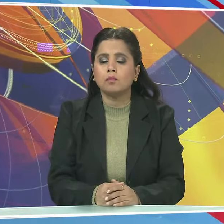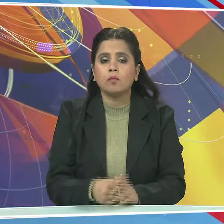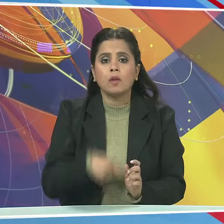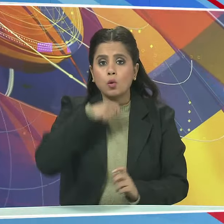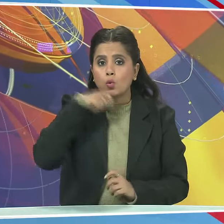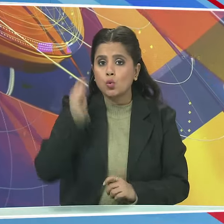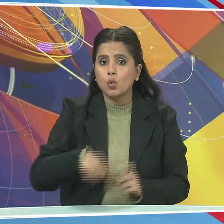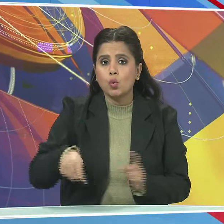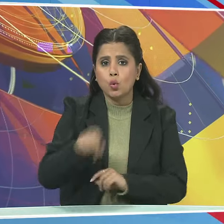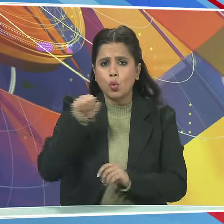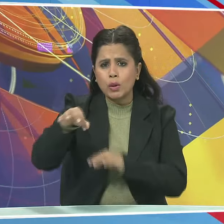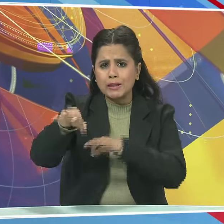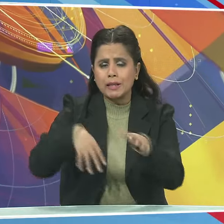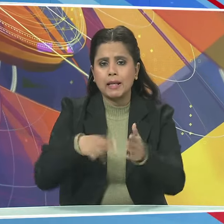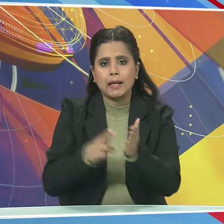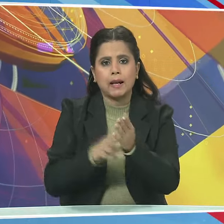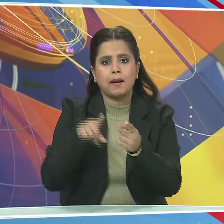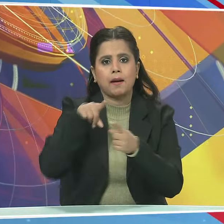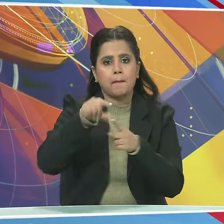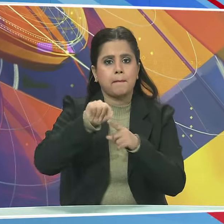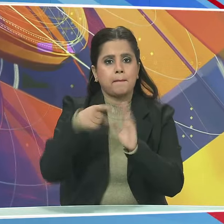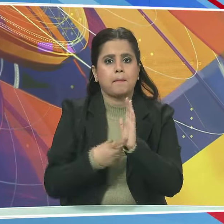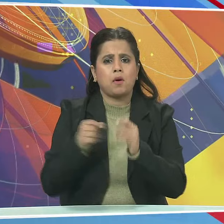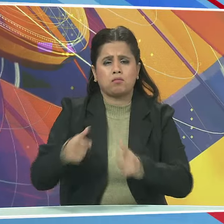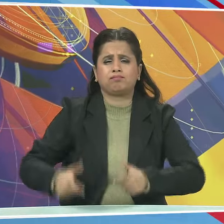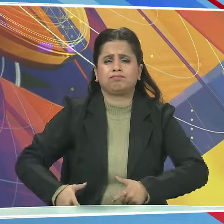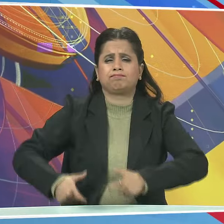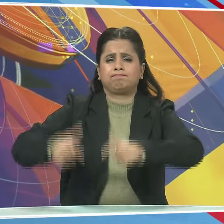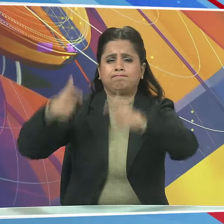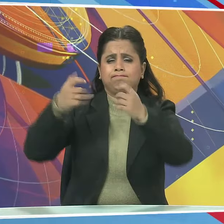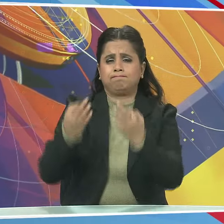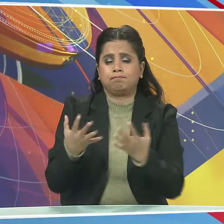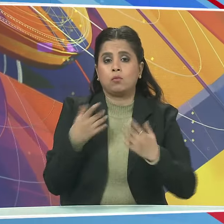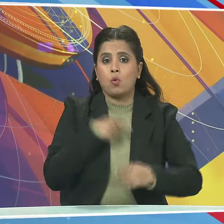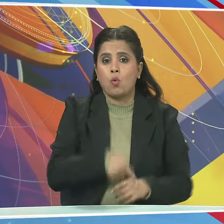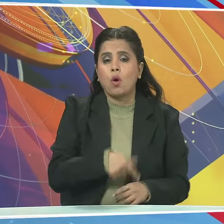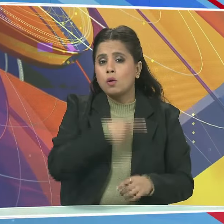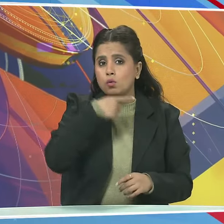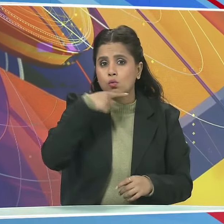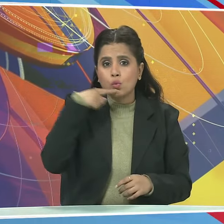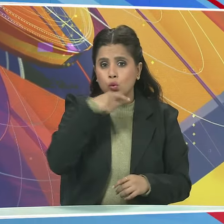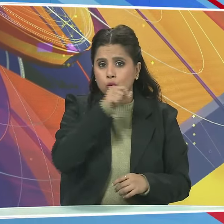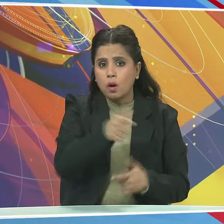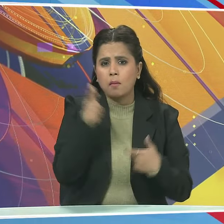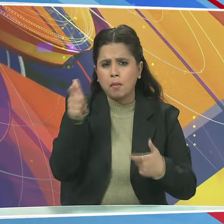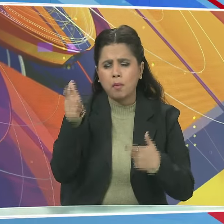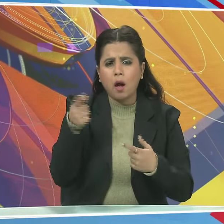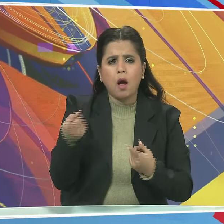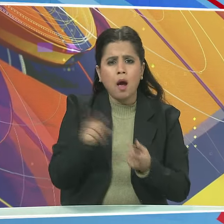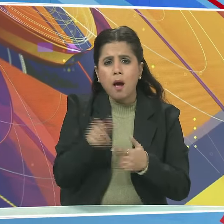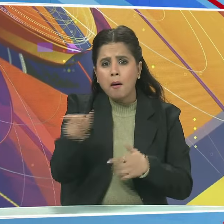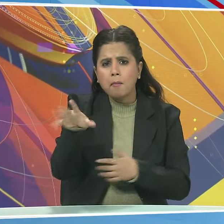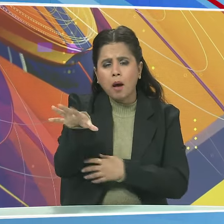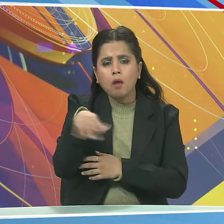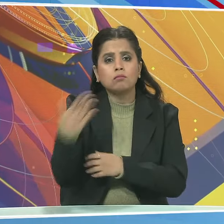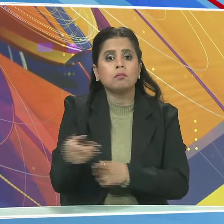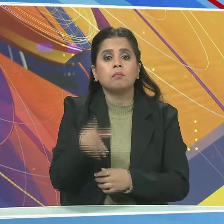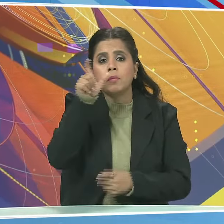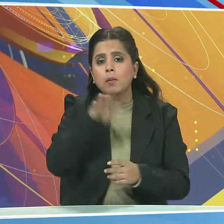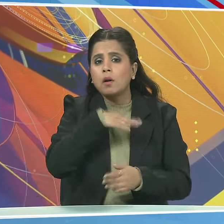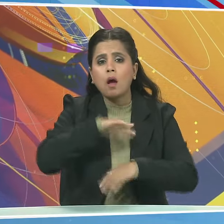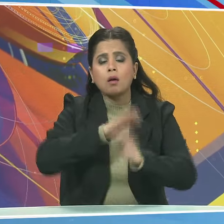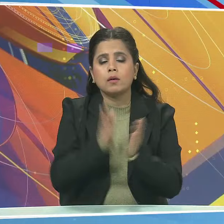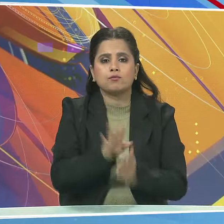युक्रेणी शहर निप्रो में रिहाईशी इमारत पर हुए रूसी हमले में मरने वालों की संख्या बढ़कर 40 हो गई है